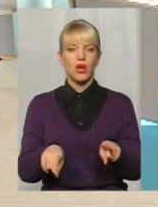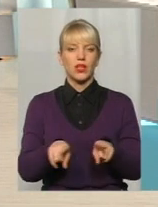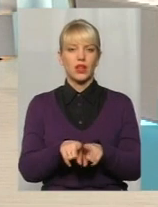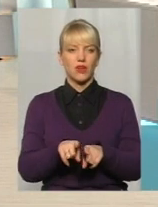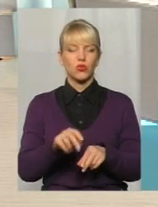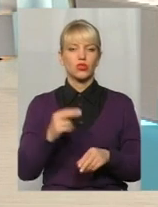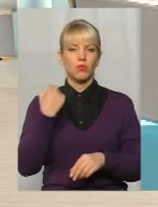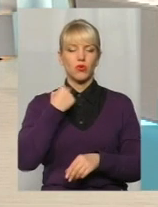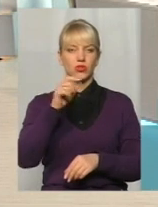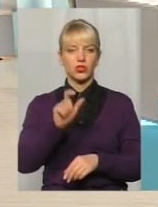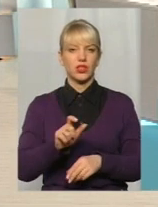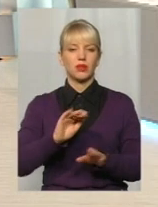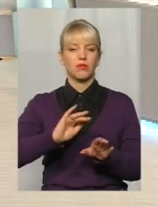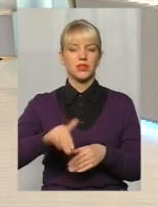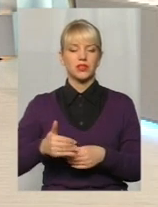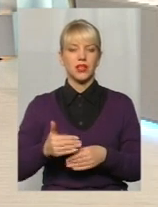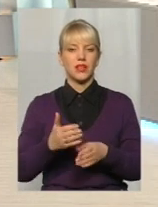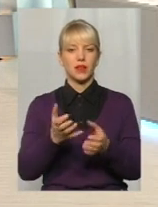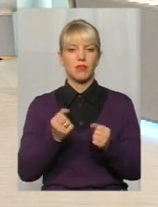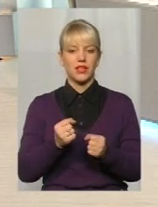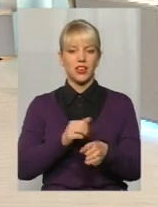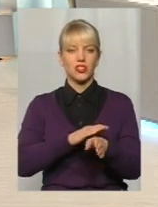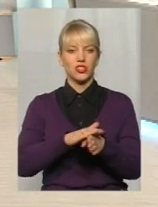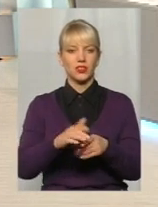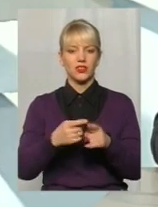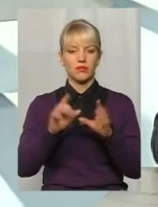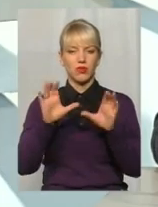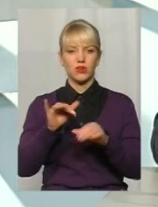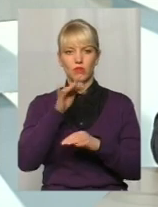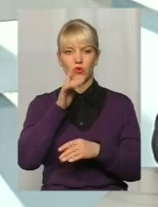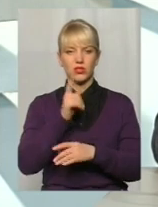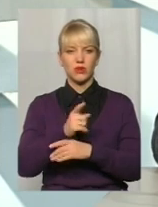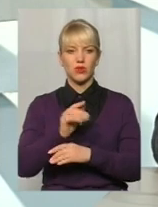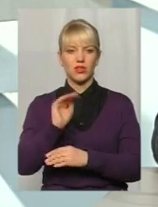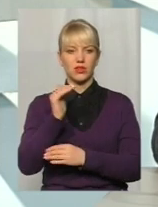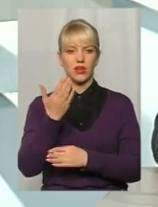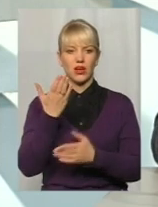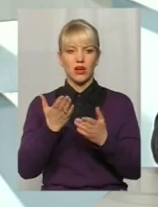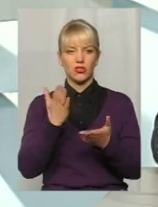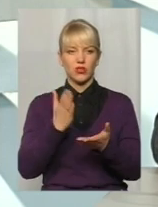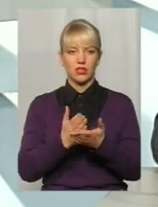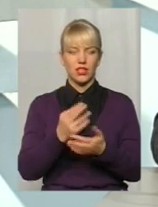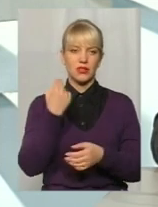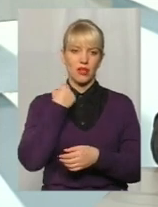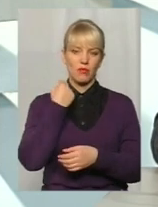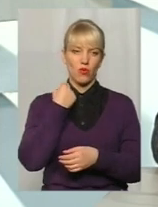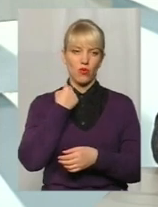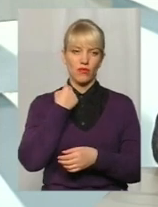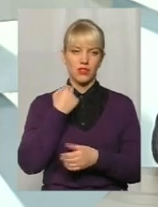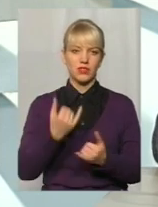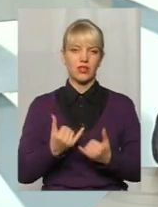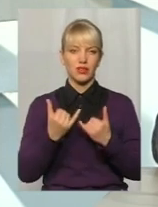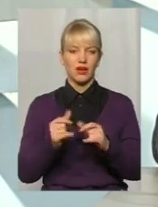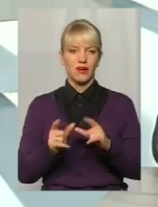боржник після набрання чинності цим законом не може забороняти дитині у разі наявності заборгованісті для